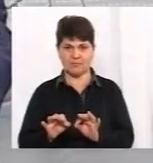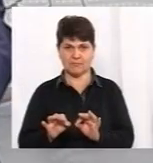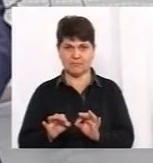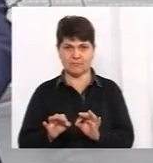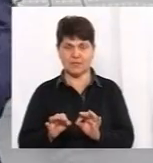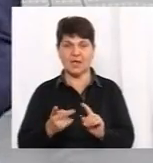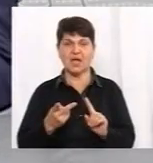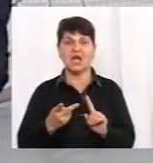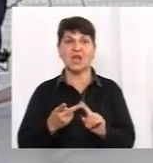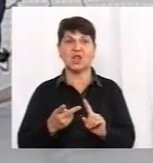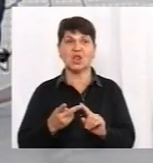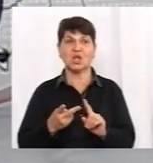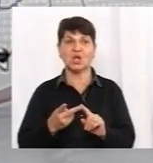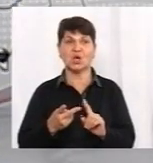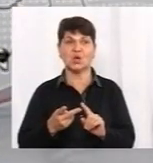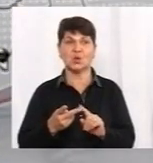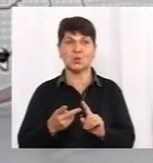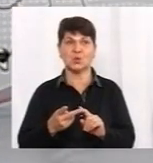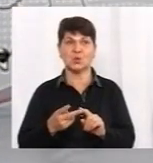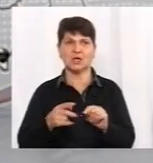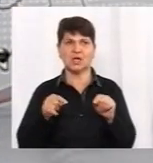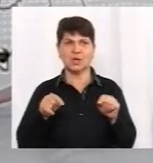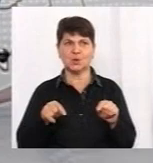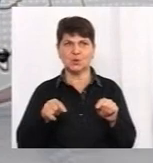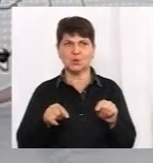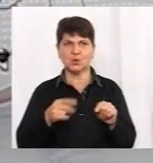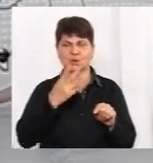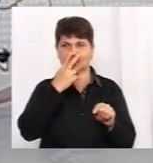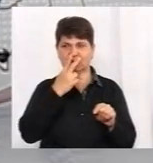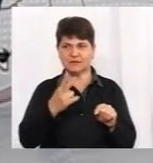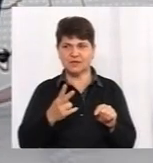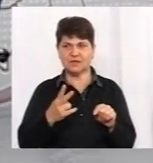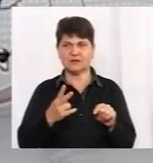Другий – тут вже видно очаги.